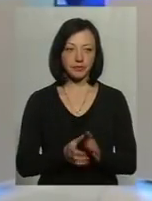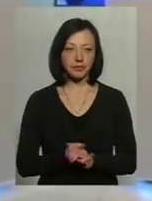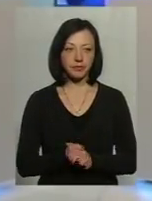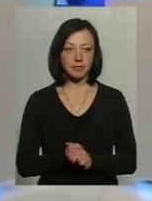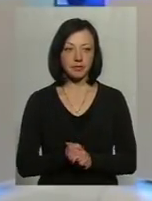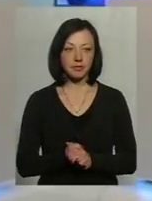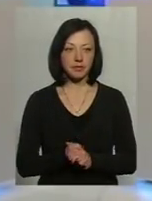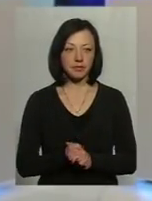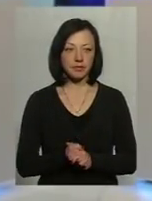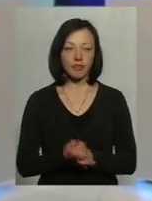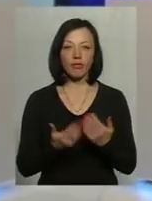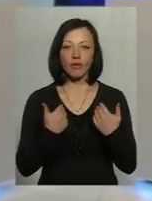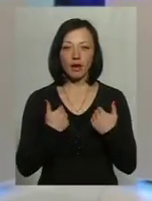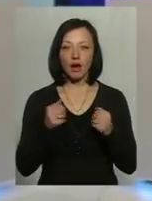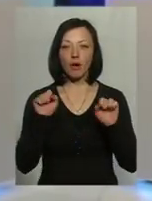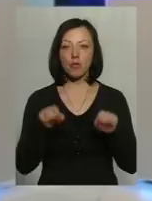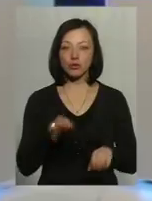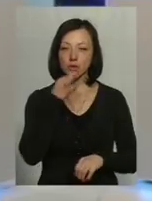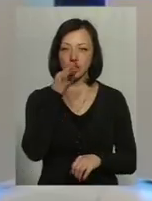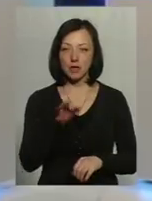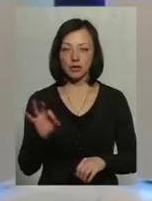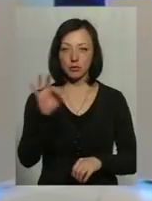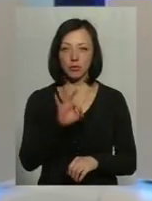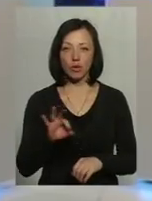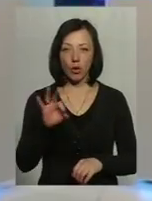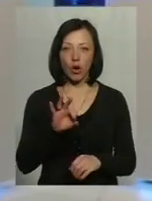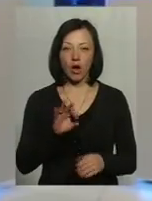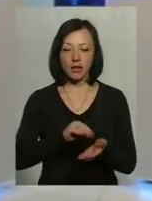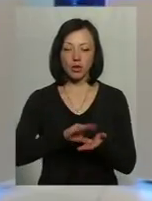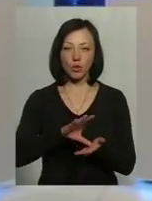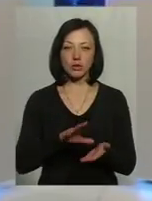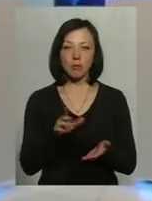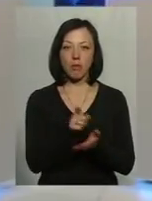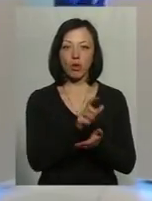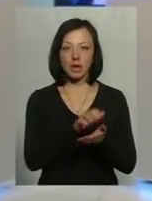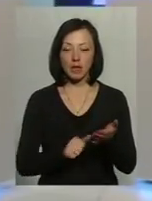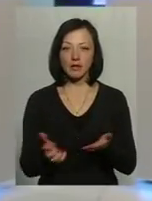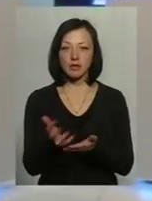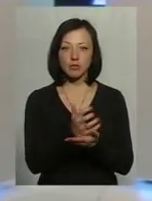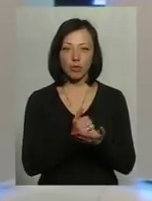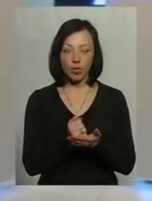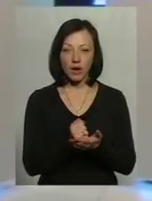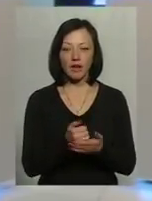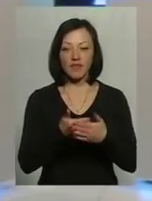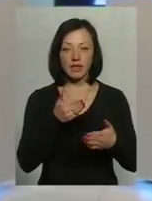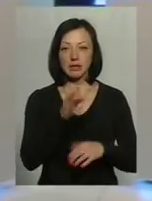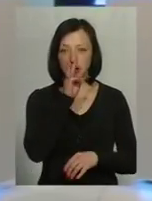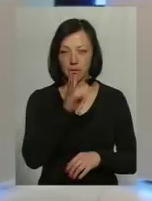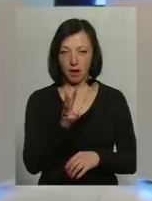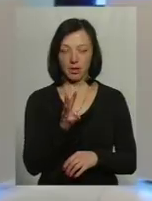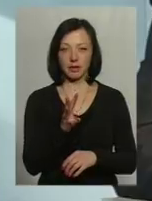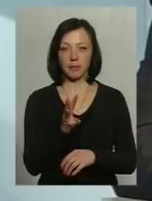Я можу сказати тільки відносно надходження податків і зборів, які поступають із заробітної плати,